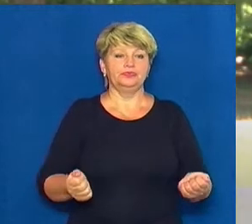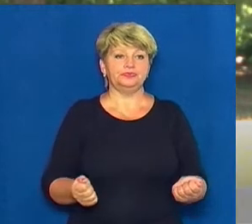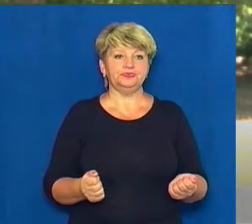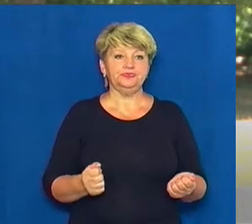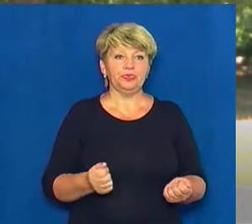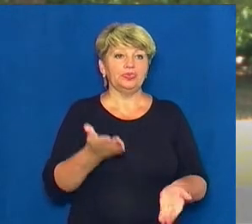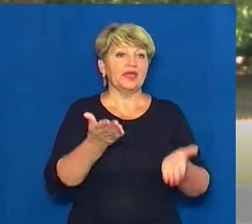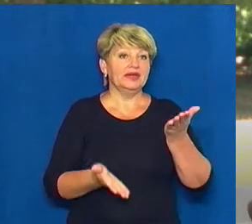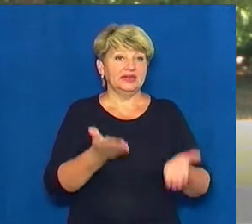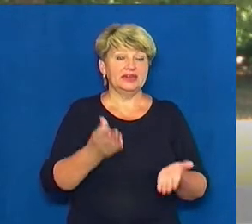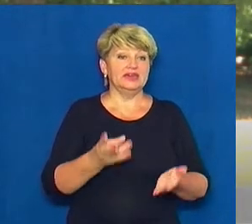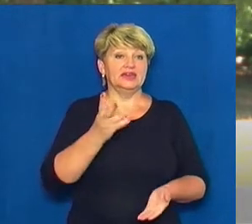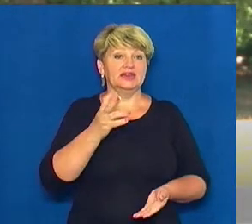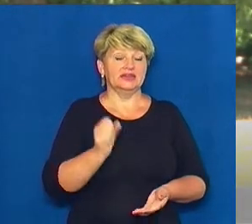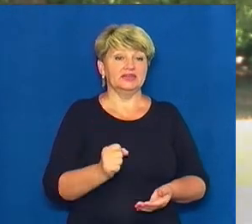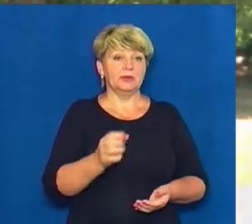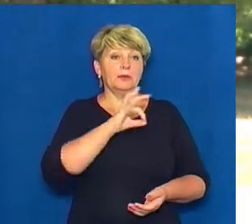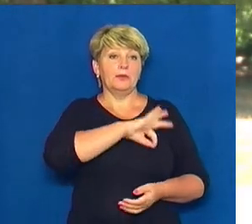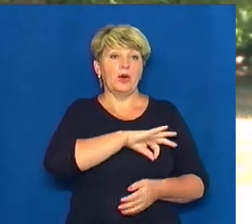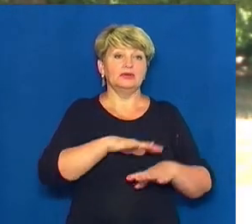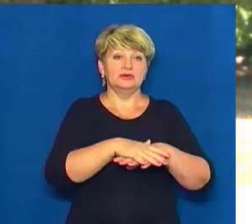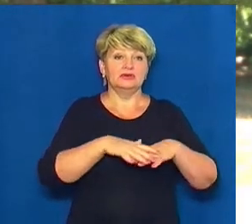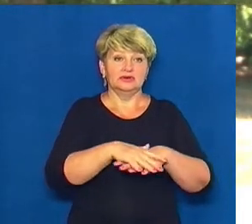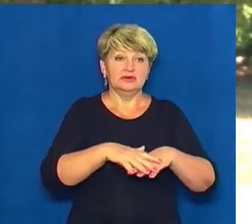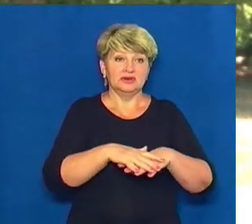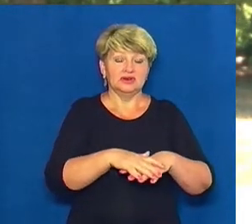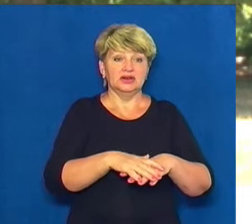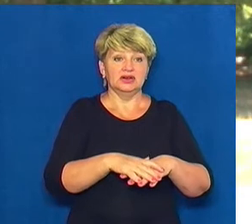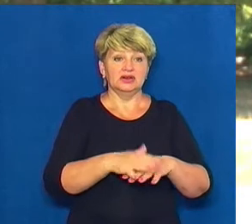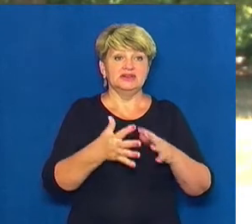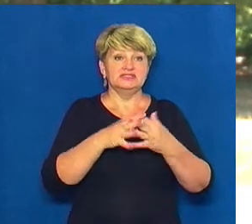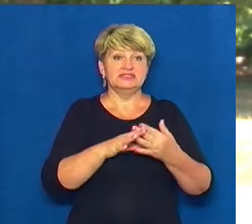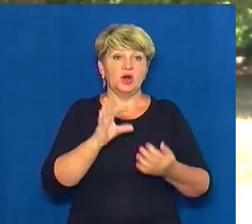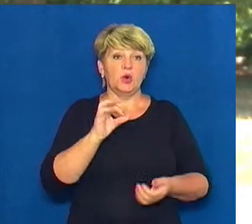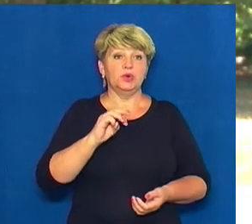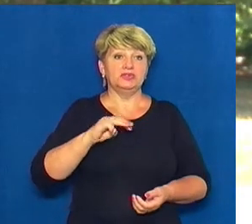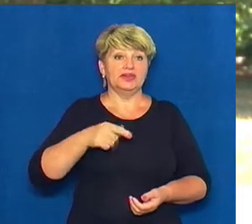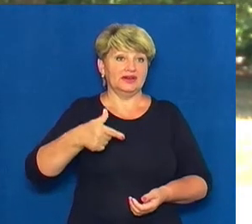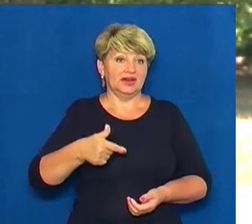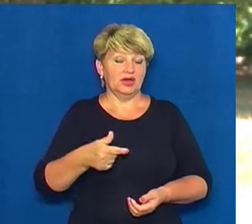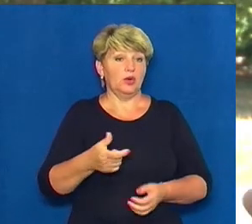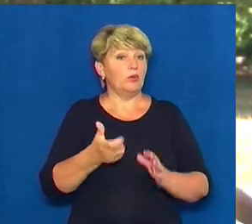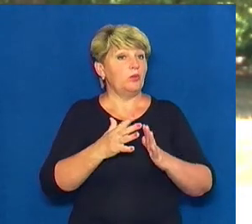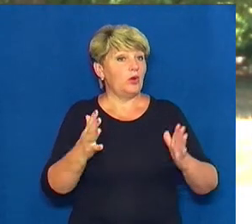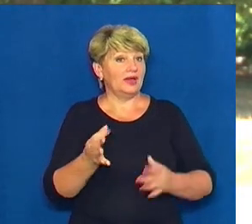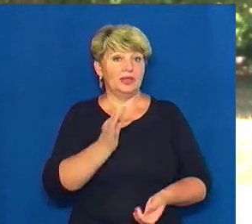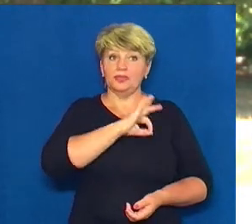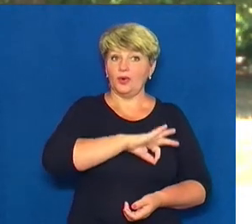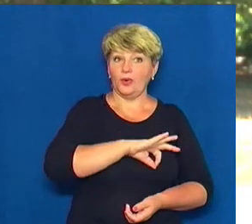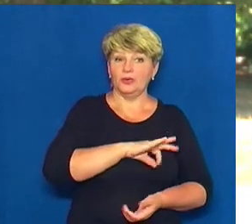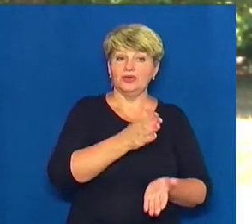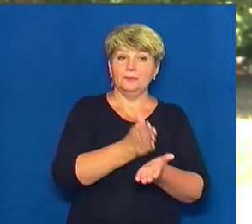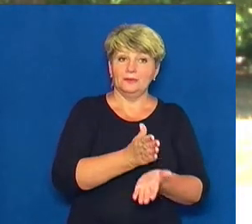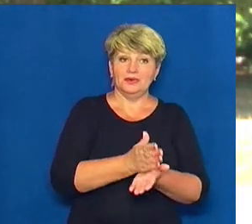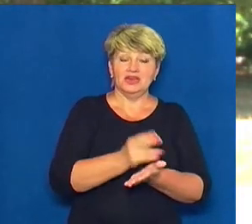якщо на душу населення взяти доходи, то селищна ОТГ трошки доходніша, тобто більше доходів,